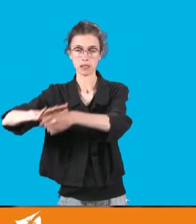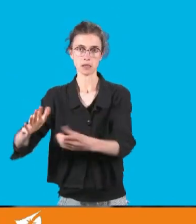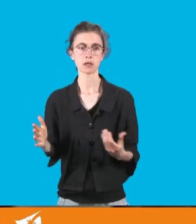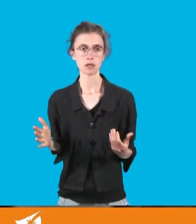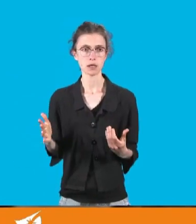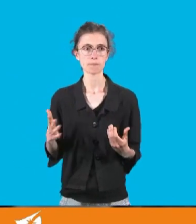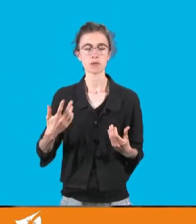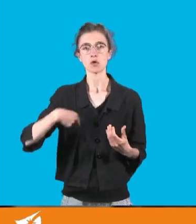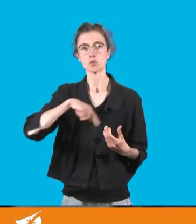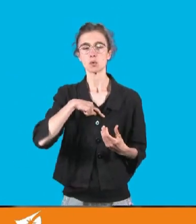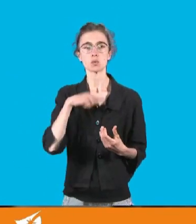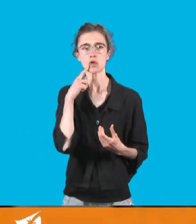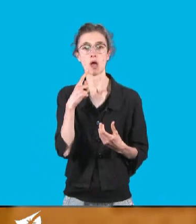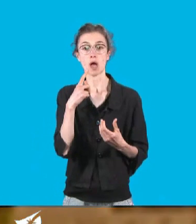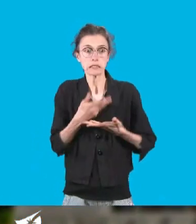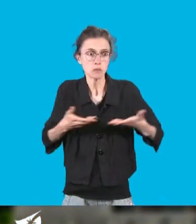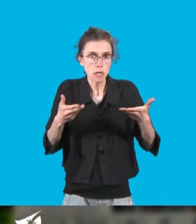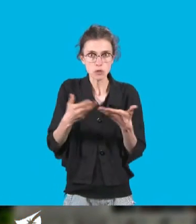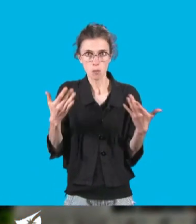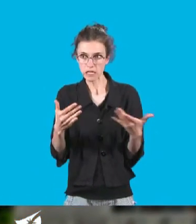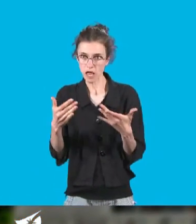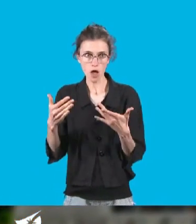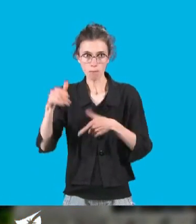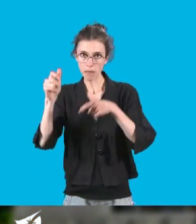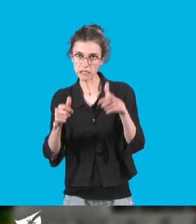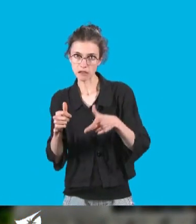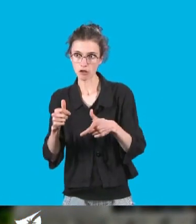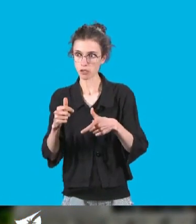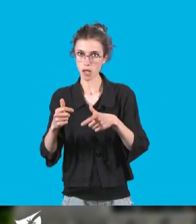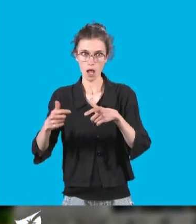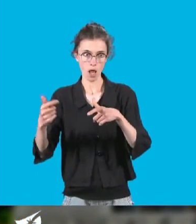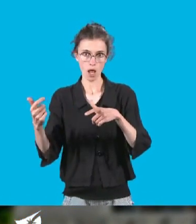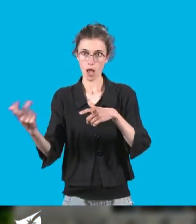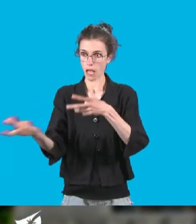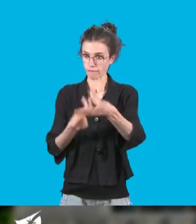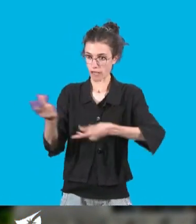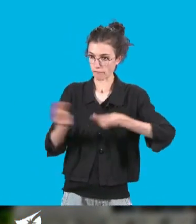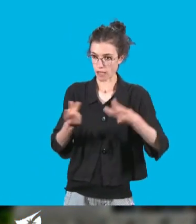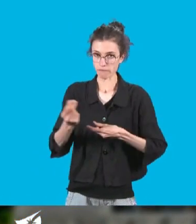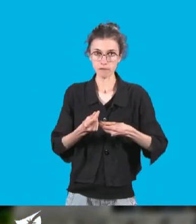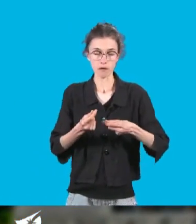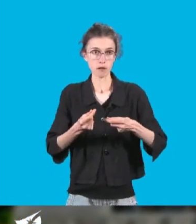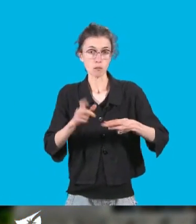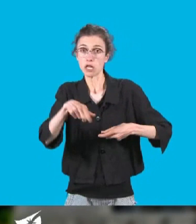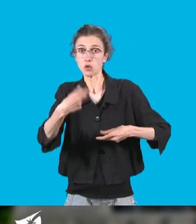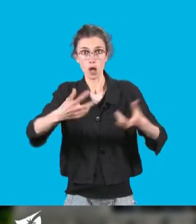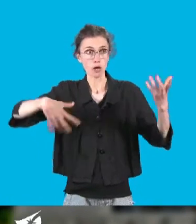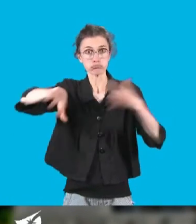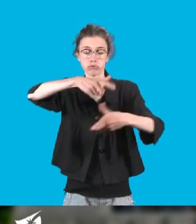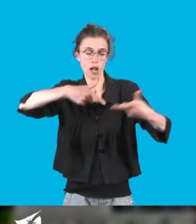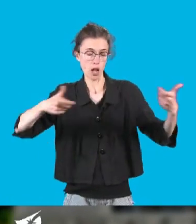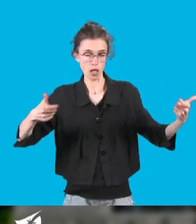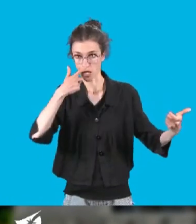naturels et migratoires. Rattraper ce retard prendra des années et l'énorme pression immobilière que